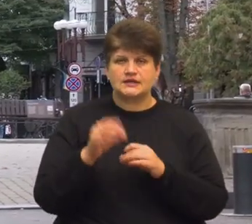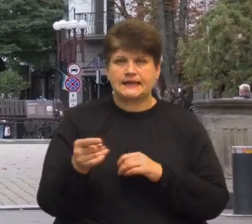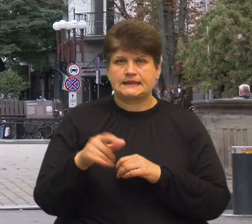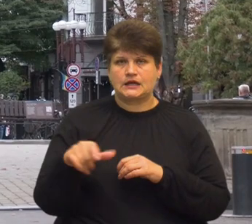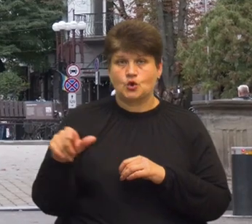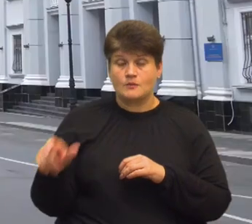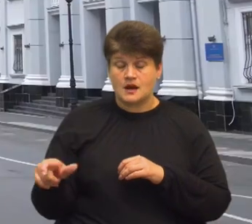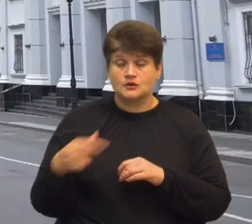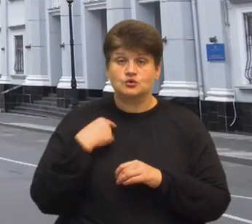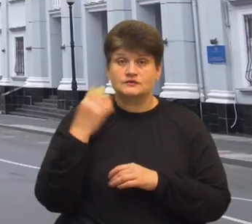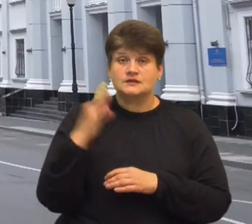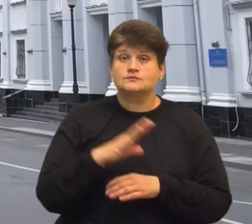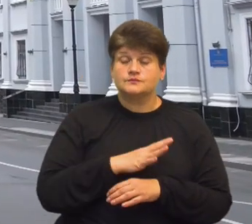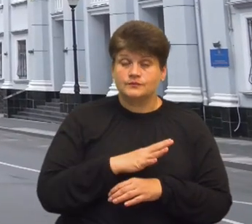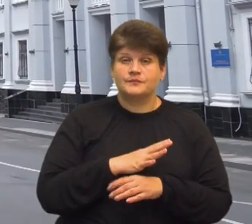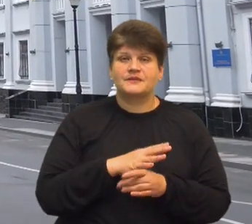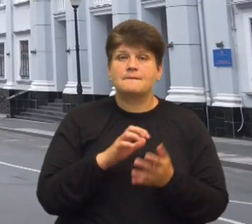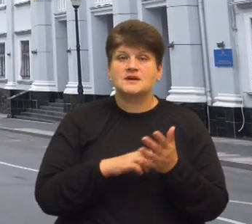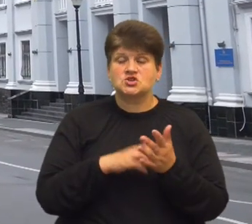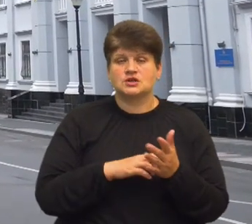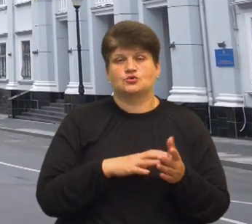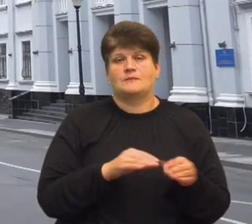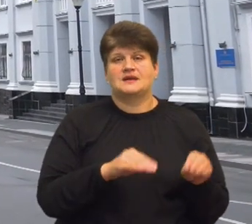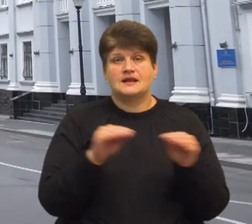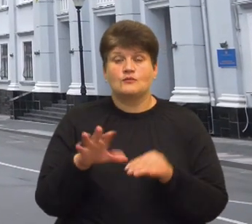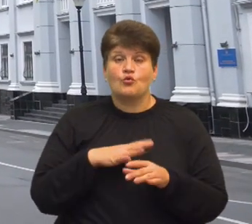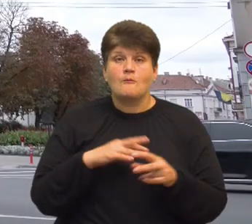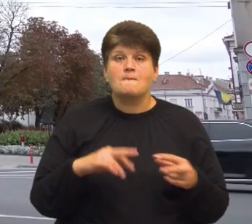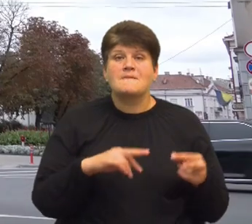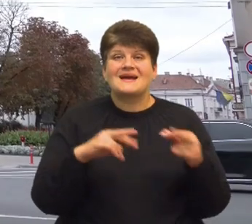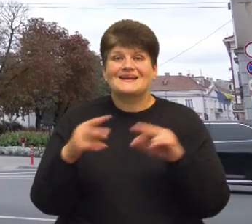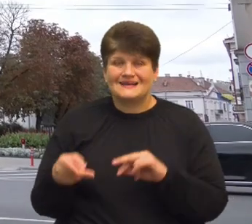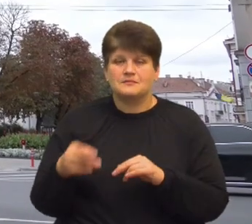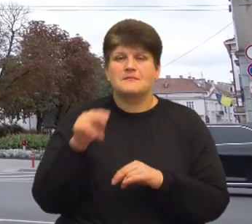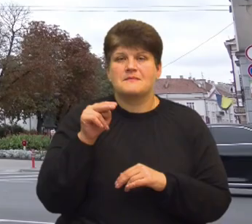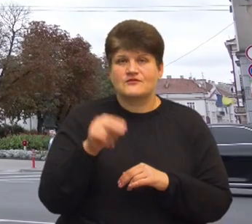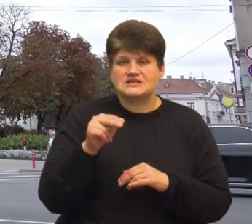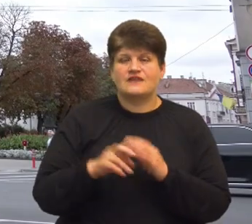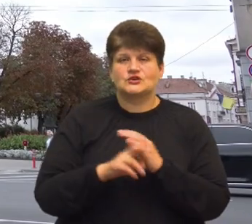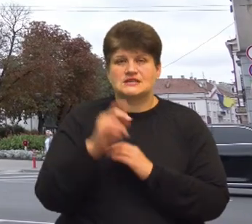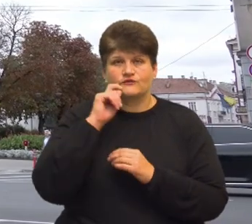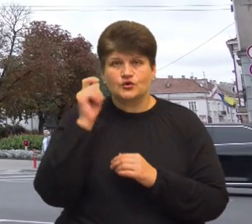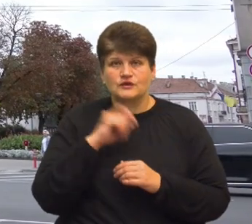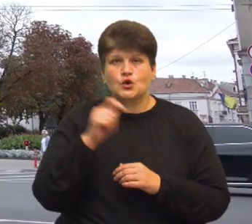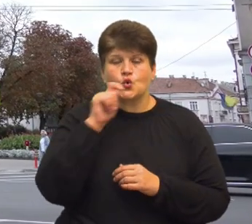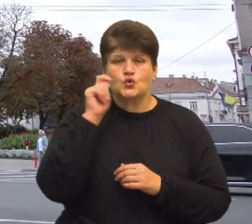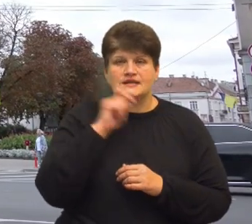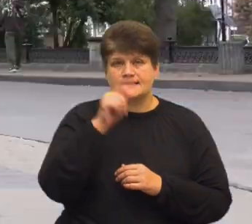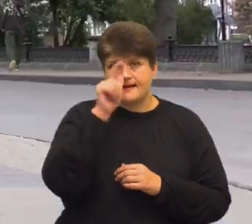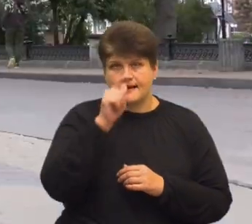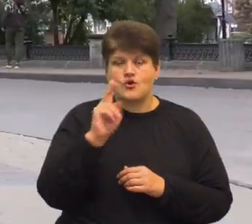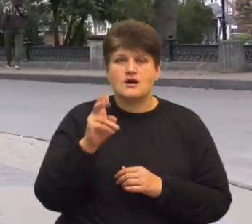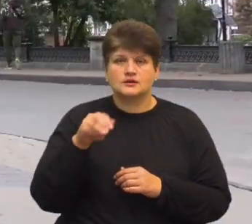Причиною перенесення дати Дня міста Тернополя був перехід Православної церкви України та Української греко-католицької церкви на новий церковний